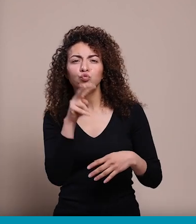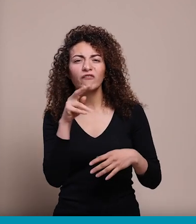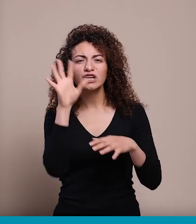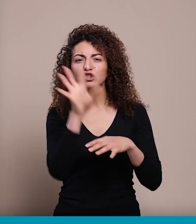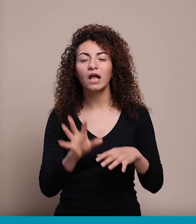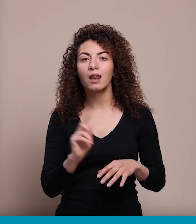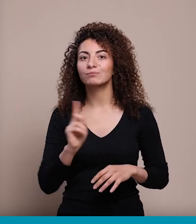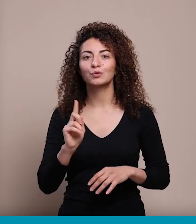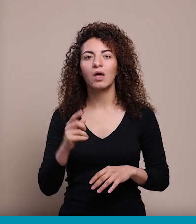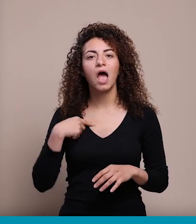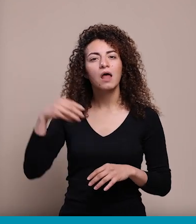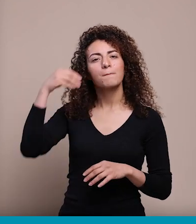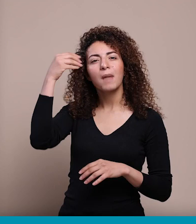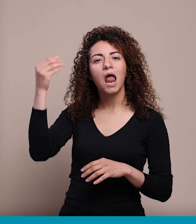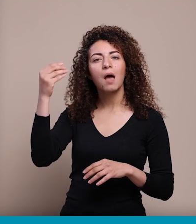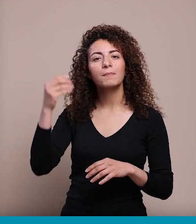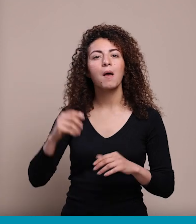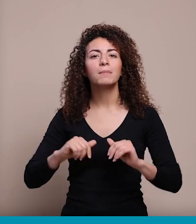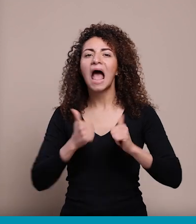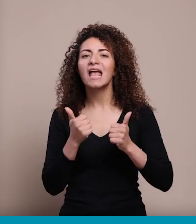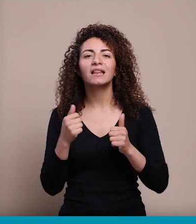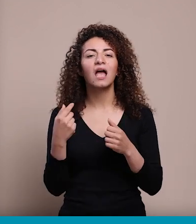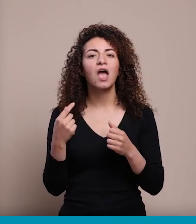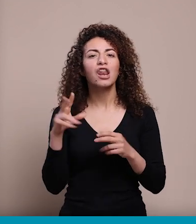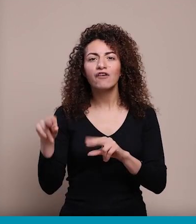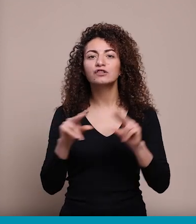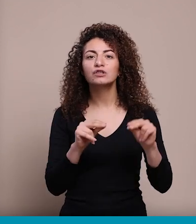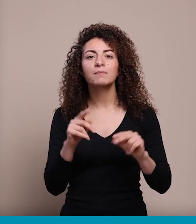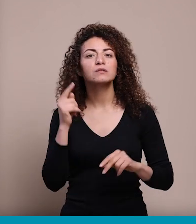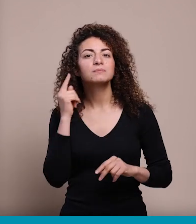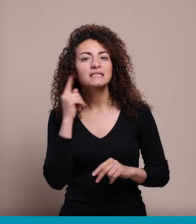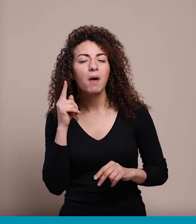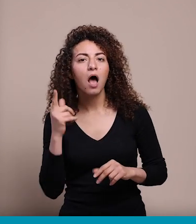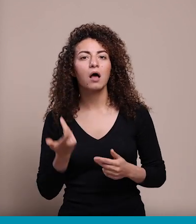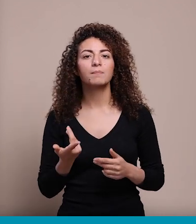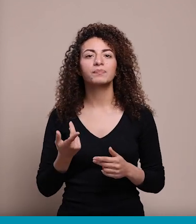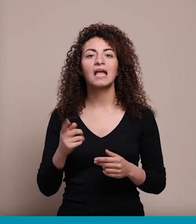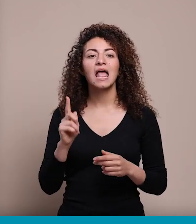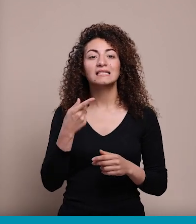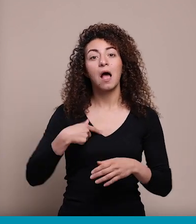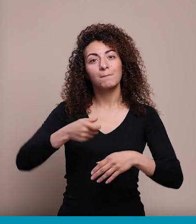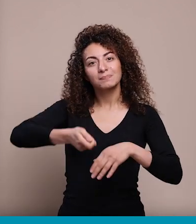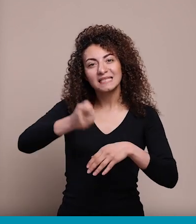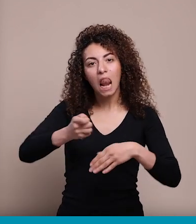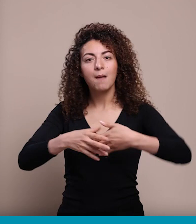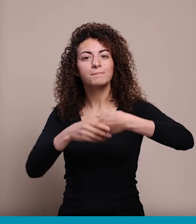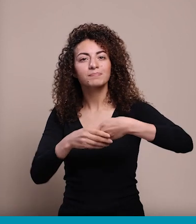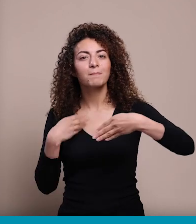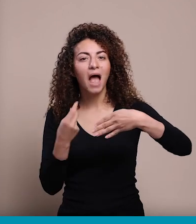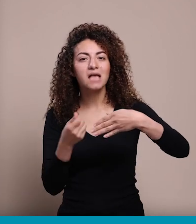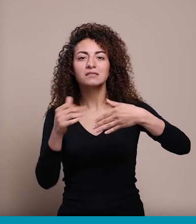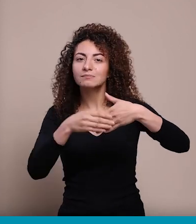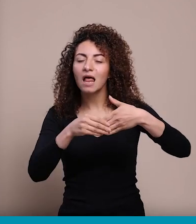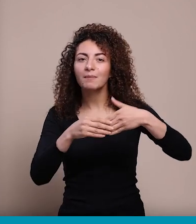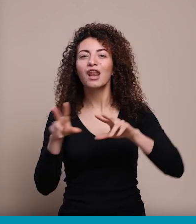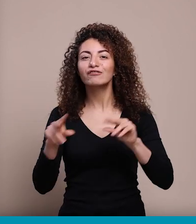شفت شكلها متل ما أنا بالطبيعة يعني بسمع صوتها إذا سلمت علي ممكن حس فيها